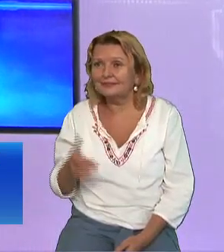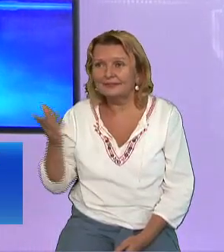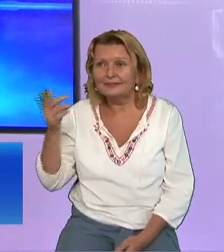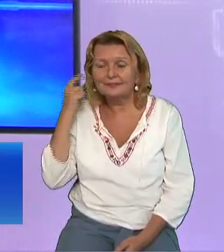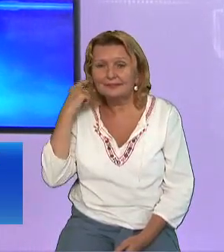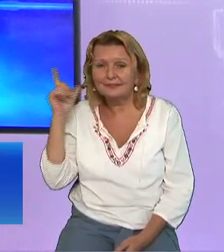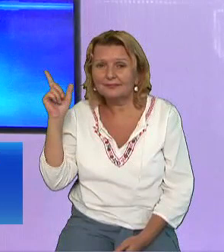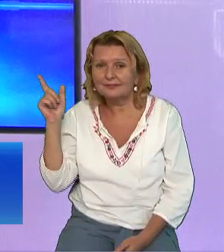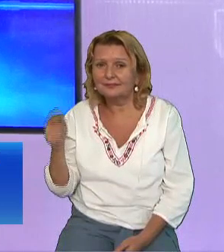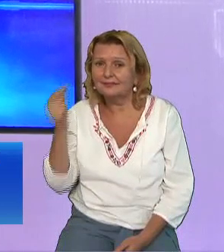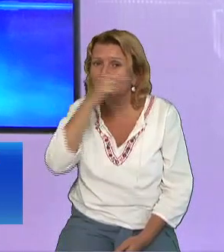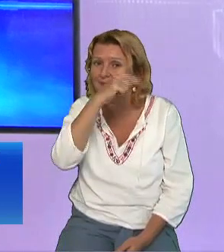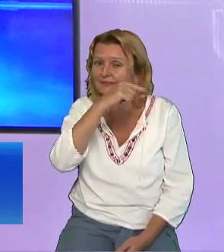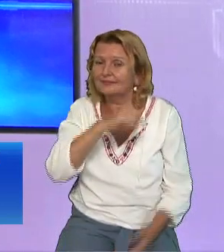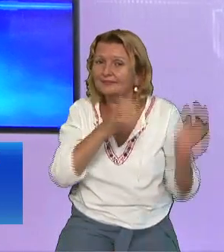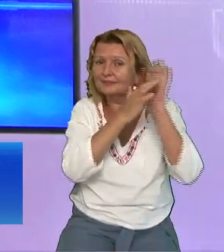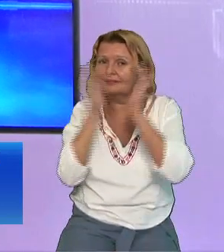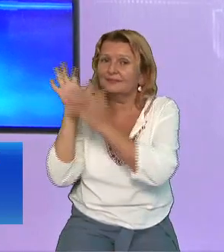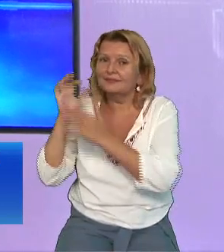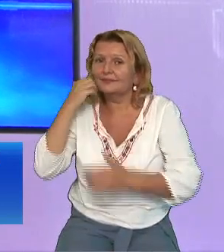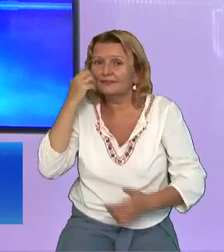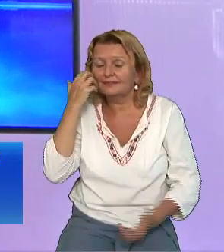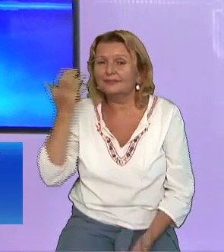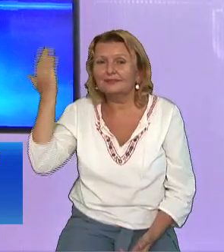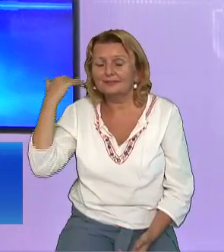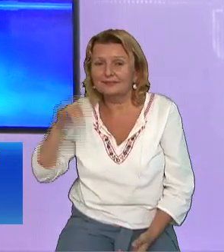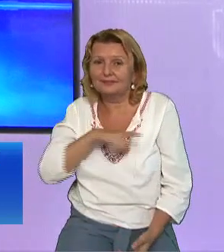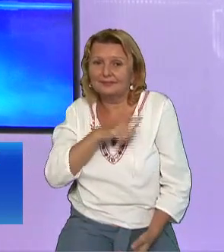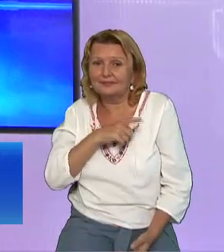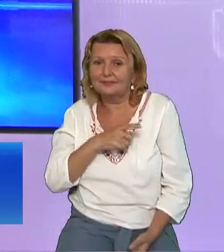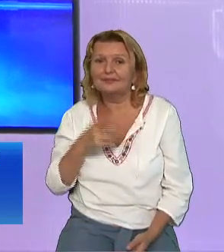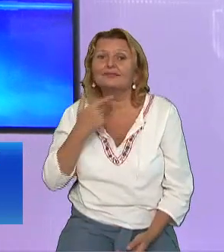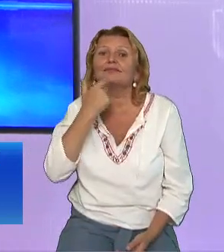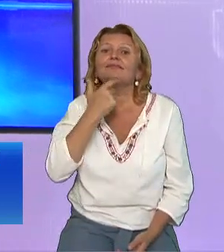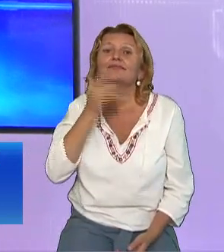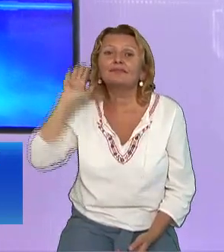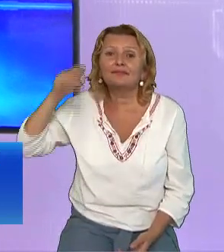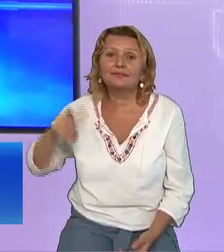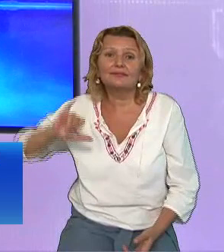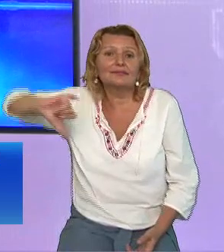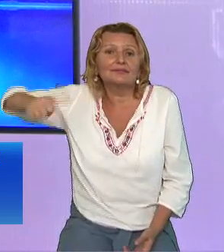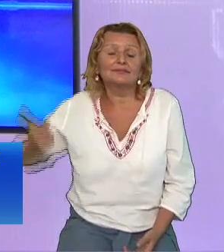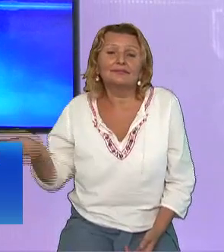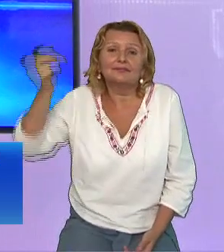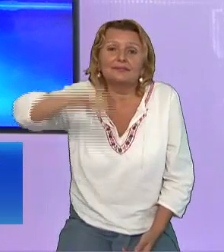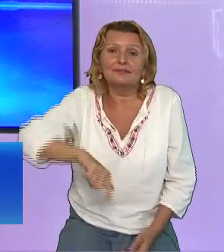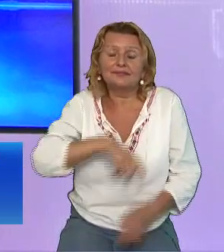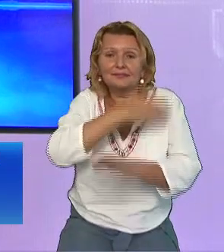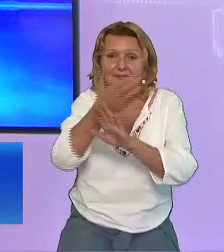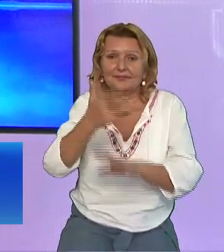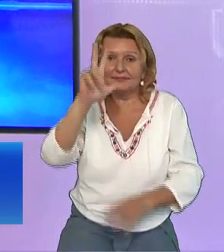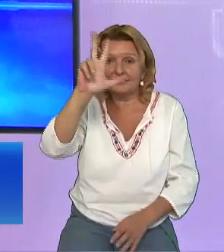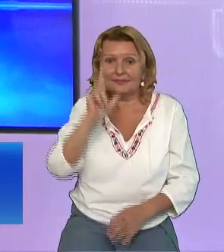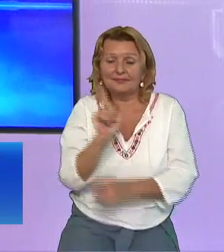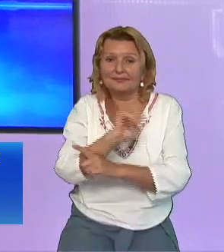Auzi înșelătorul acela Pe când era încă în viață A zis că va învia Așa că dă poruncă Să fie păzit Mormântul până a treia zi Ca nu cumva Să vine ucenicii lui